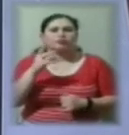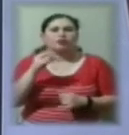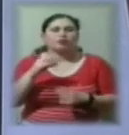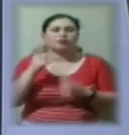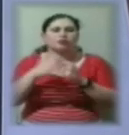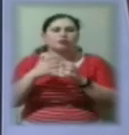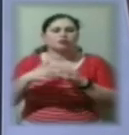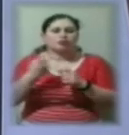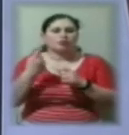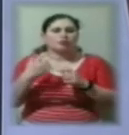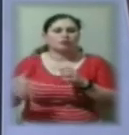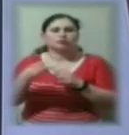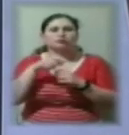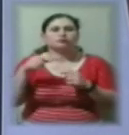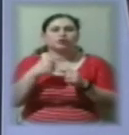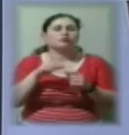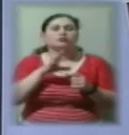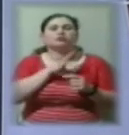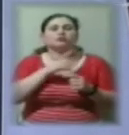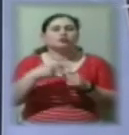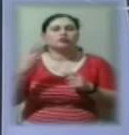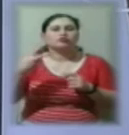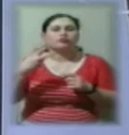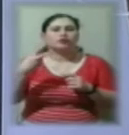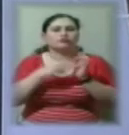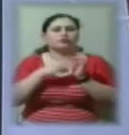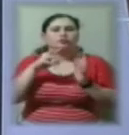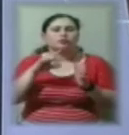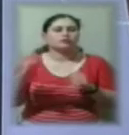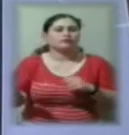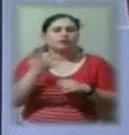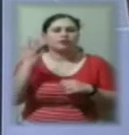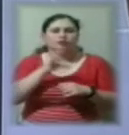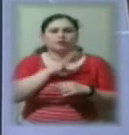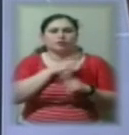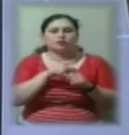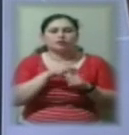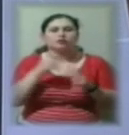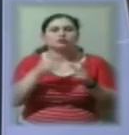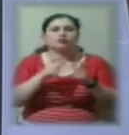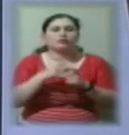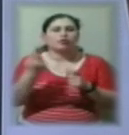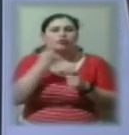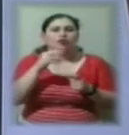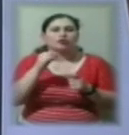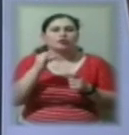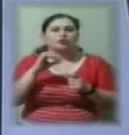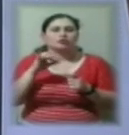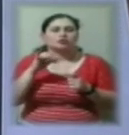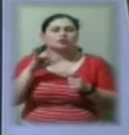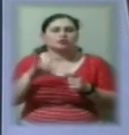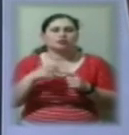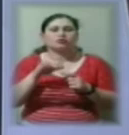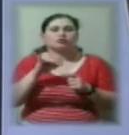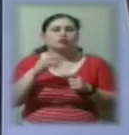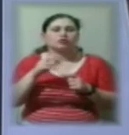Фіксували пориви вітру до 28 метрів за секунду. За словами начальника обласного гідрометцентру Юрія Киряка, найскладнішою